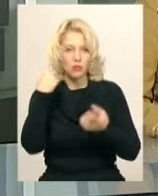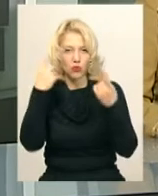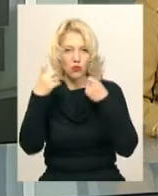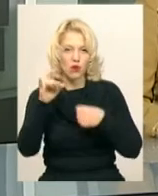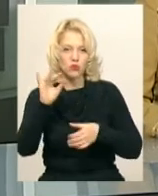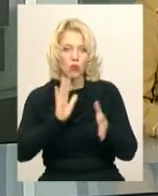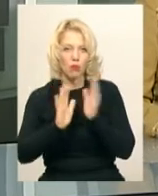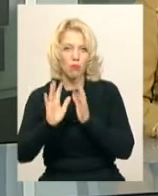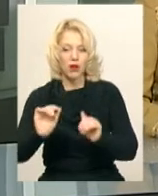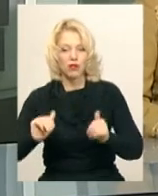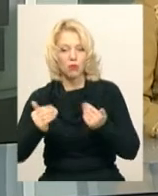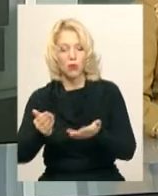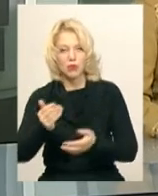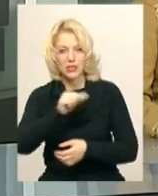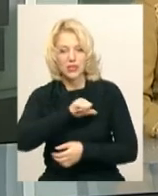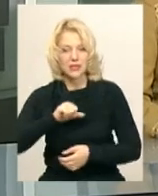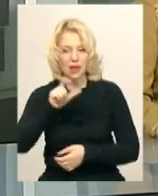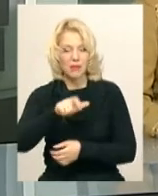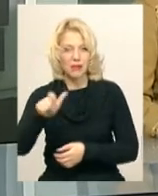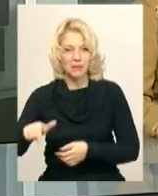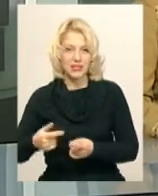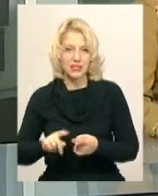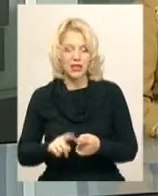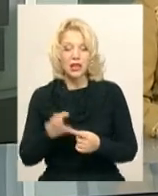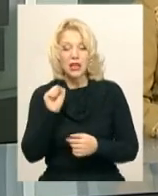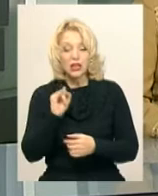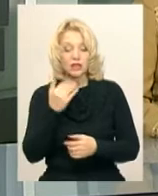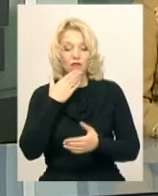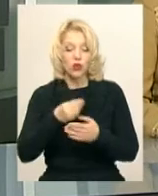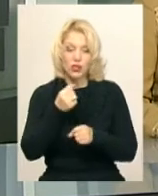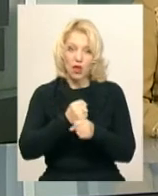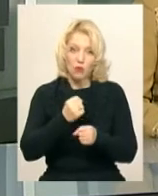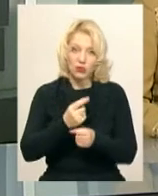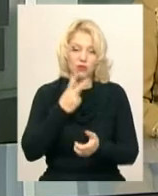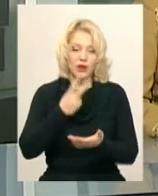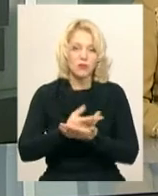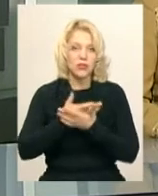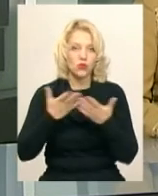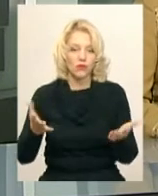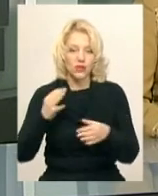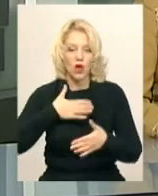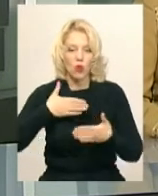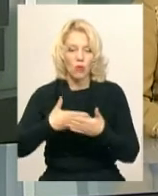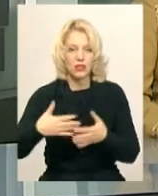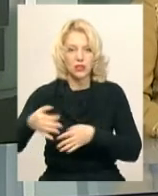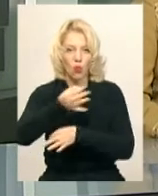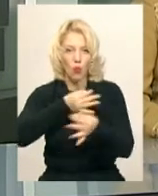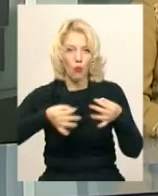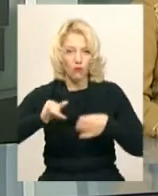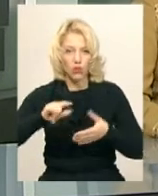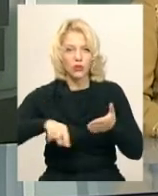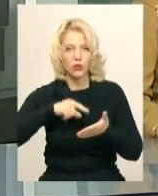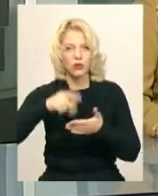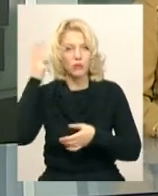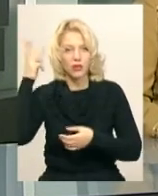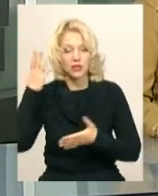парк та пропозиції містян. Свої напрацювання вони двічі презентували на громадських обговореннях у Хмельницькому. Яким